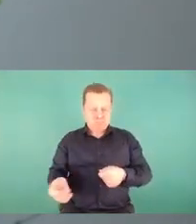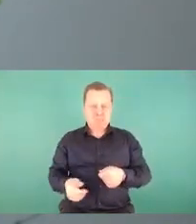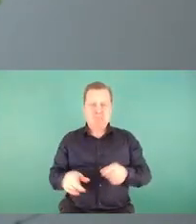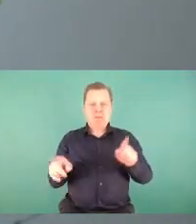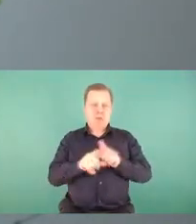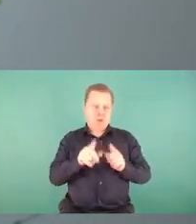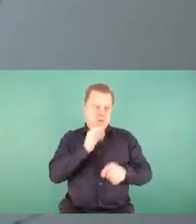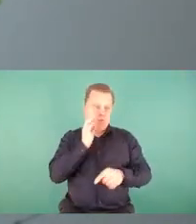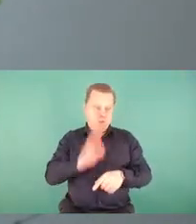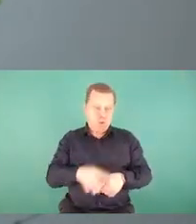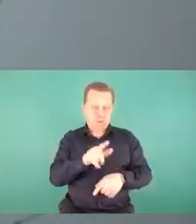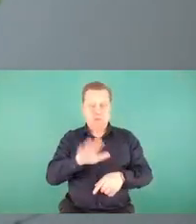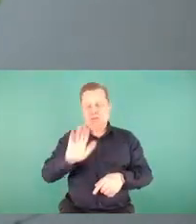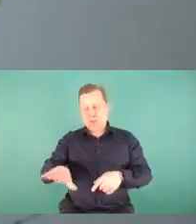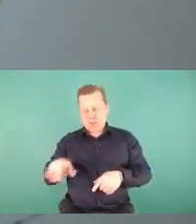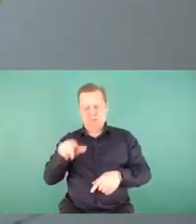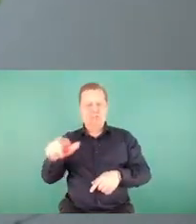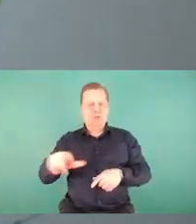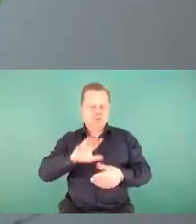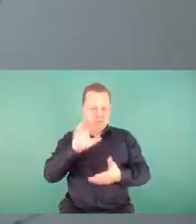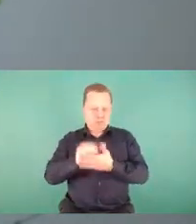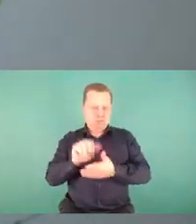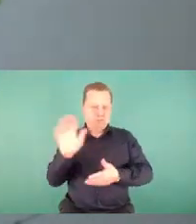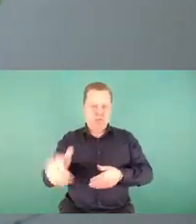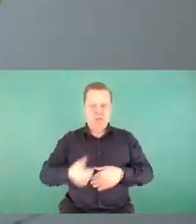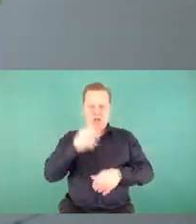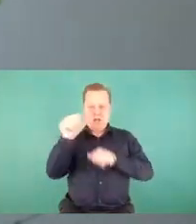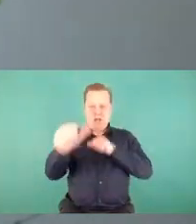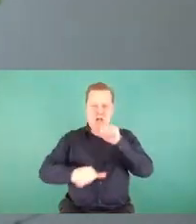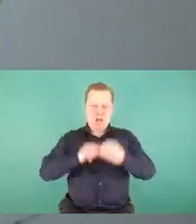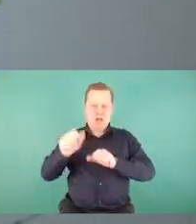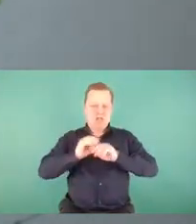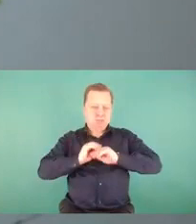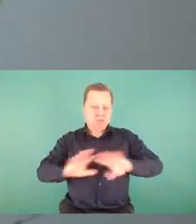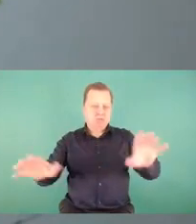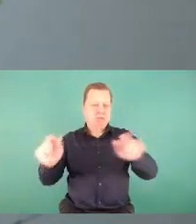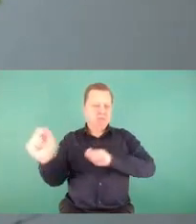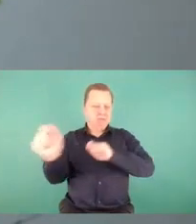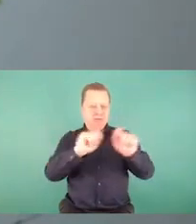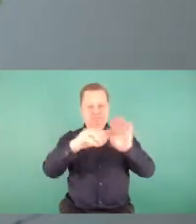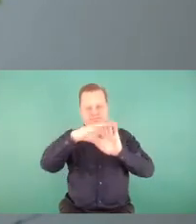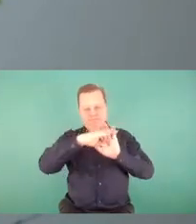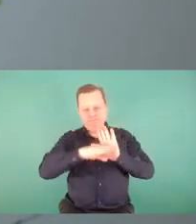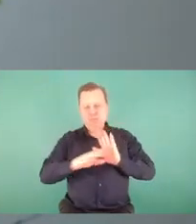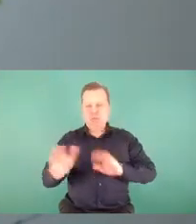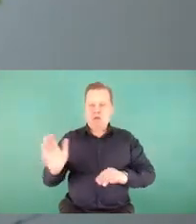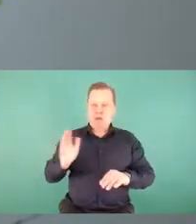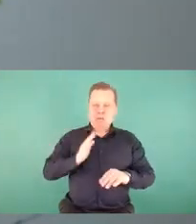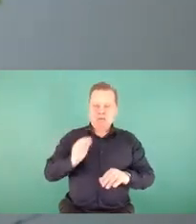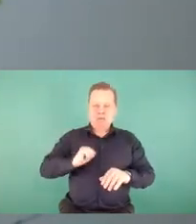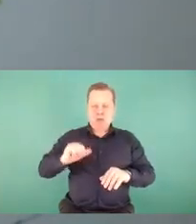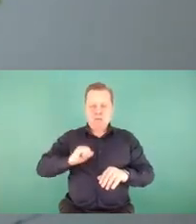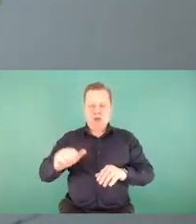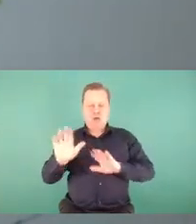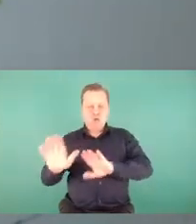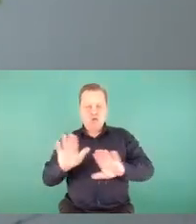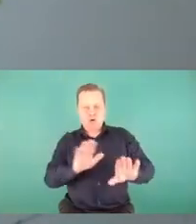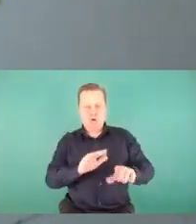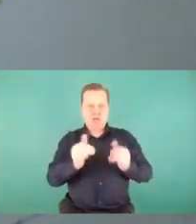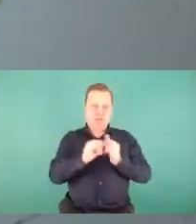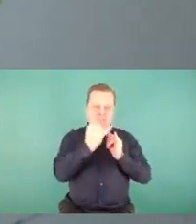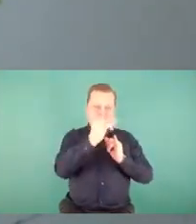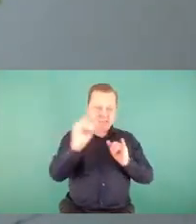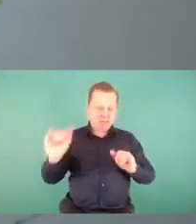młodzieży i dzieci. Od lat upowszechnia zasady, których powinniśmy przestrzegać, aby chronić siebie i innych. Działania